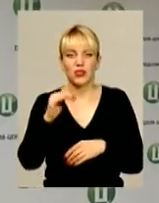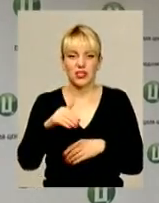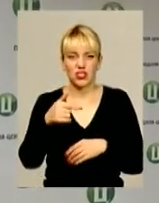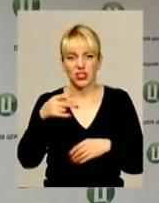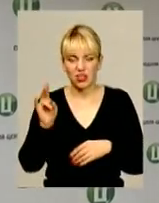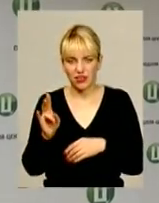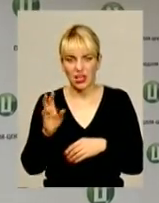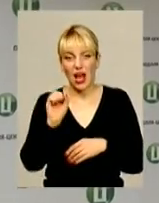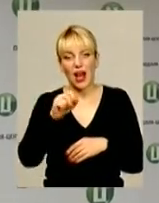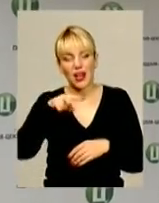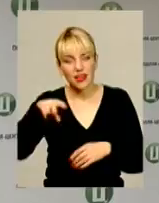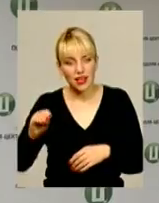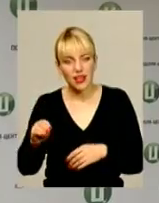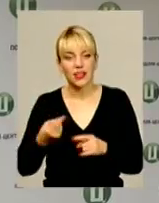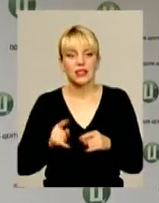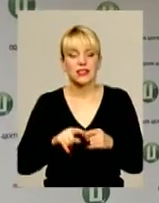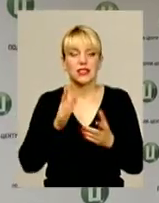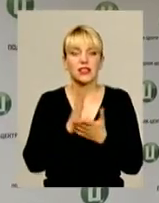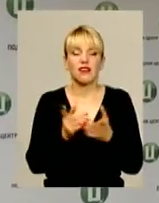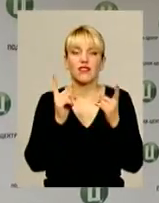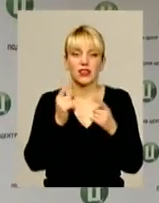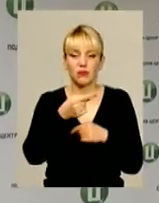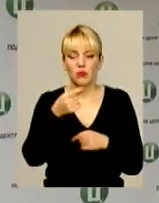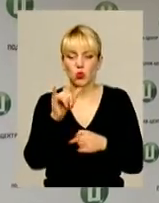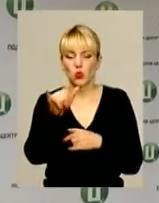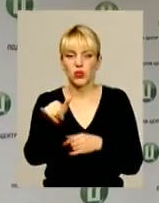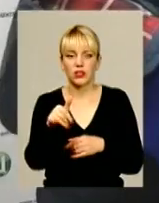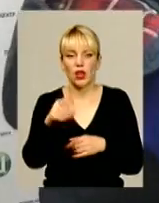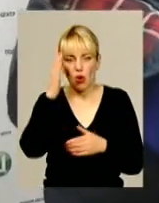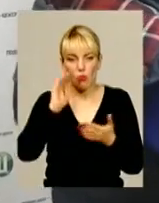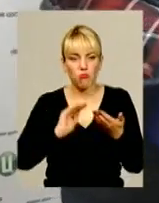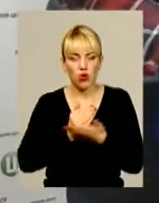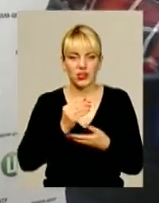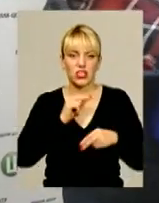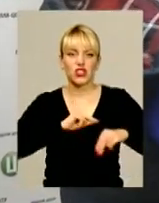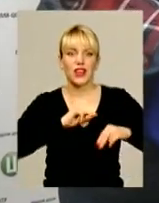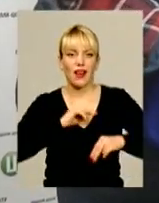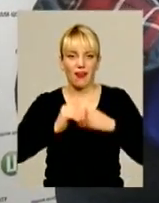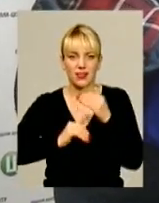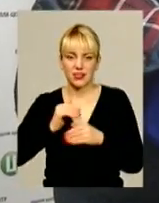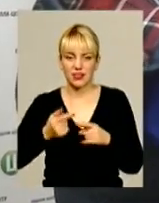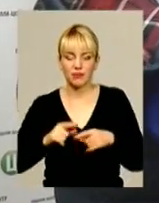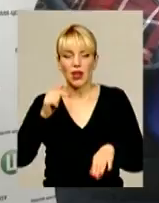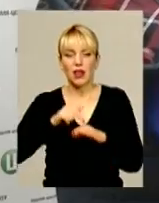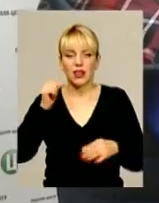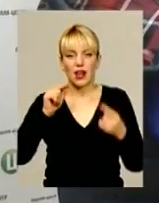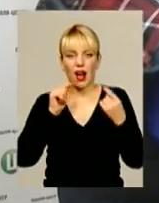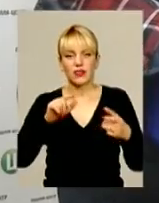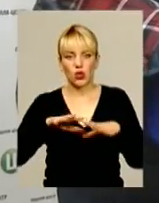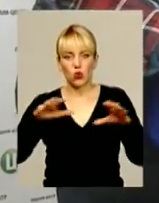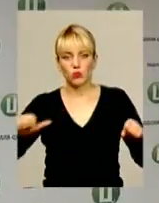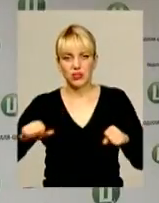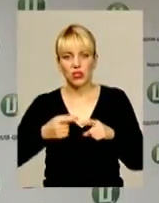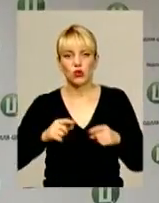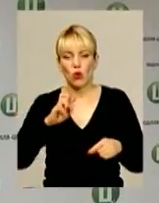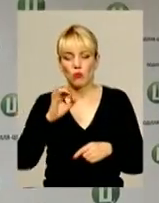гривень. Але це є великий мінус їхній політичній кар'єрі. Реакція Національного антикорупційного бюро має бути вже